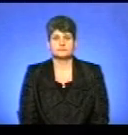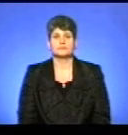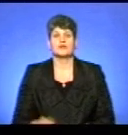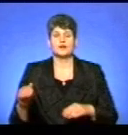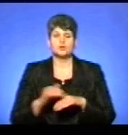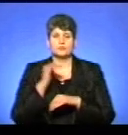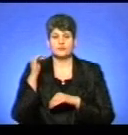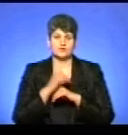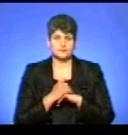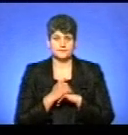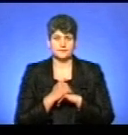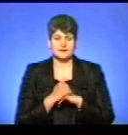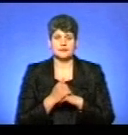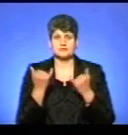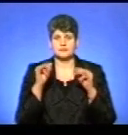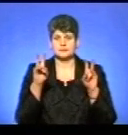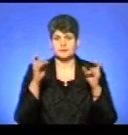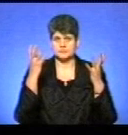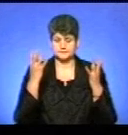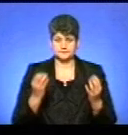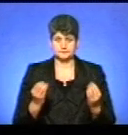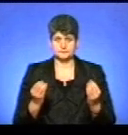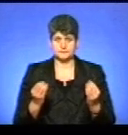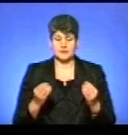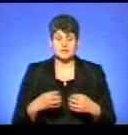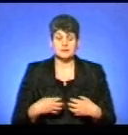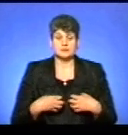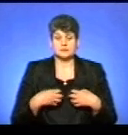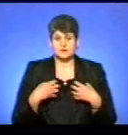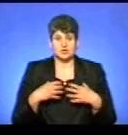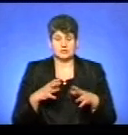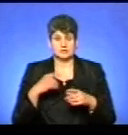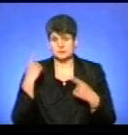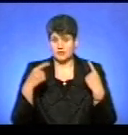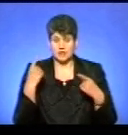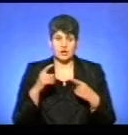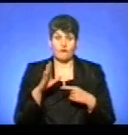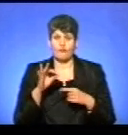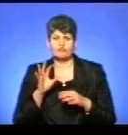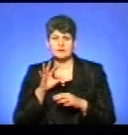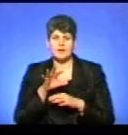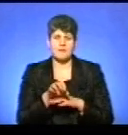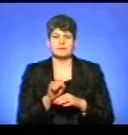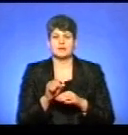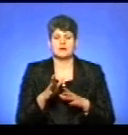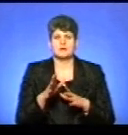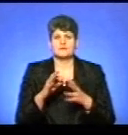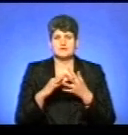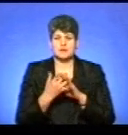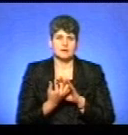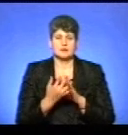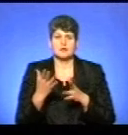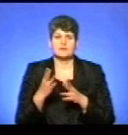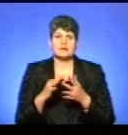Доброго вечора. В ефірі тема дня. Скажений вовк напав на жителів сіл Старіпотликівці та Білявинці. У населених